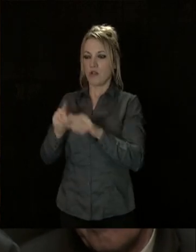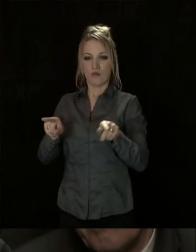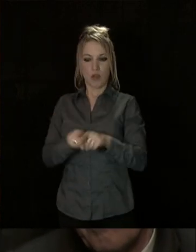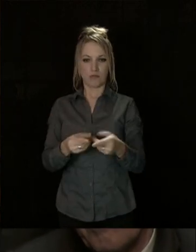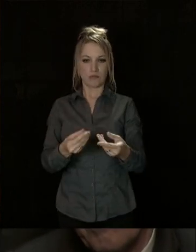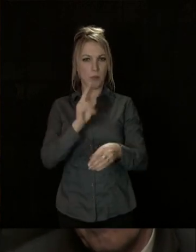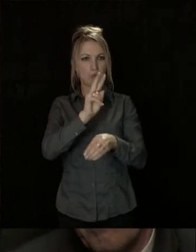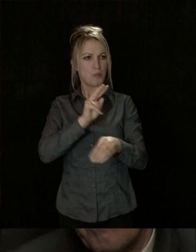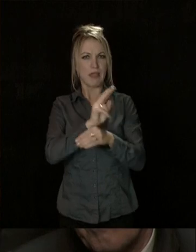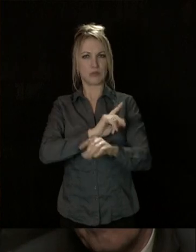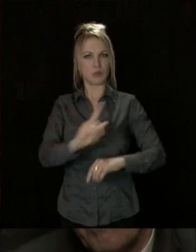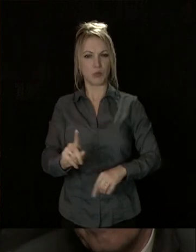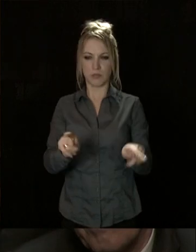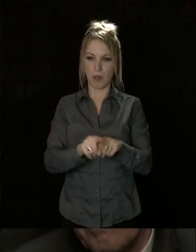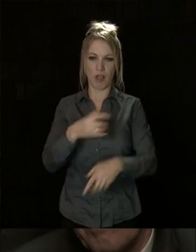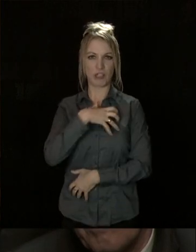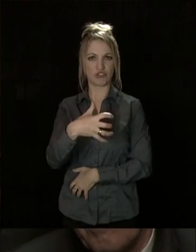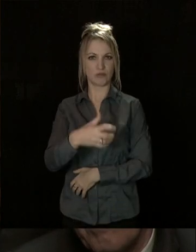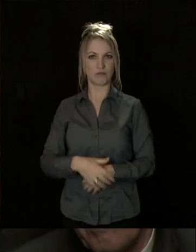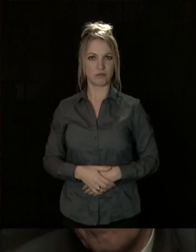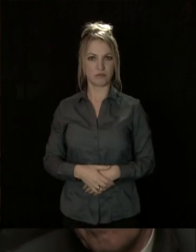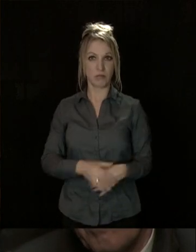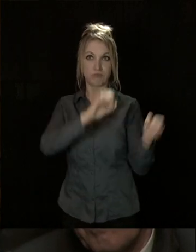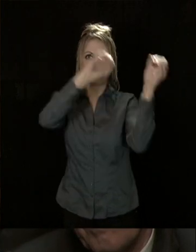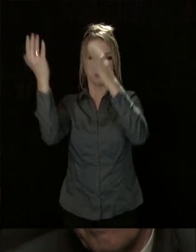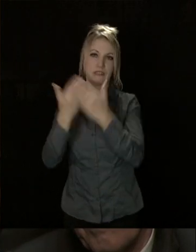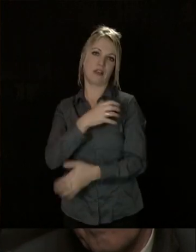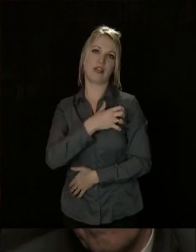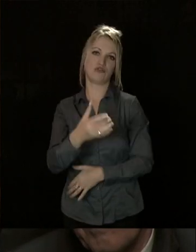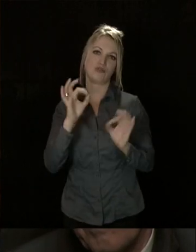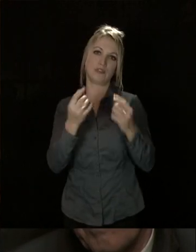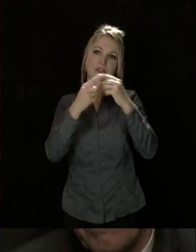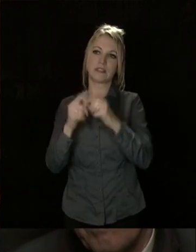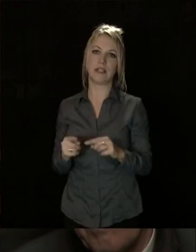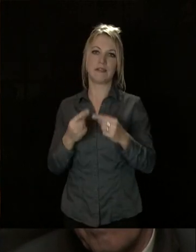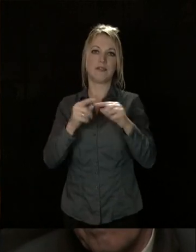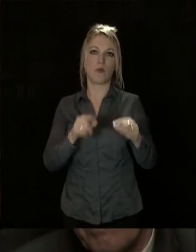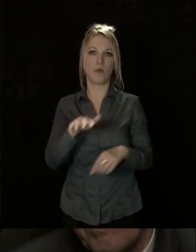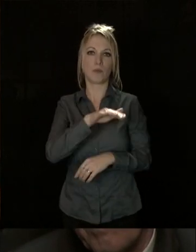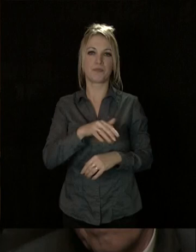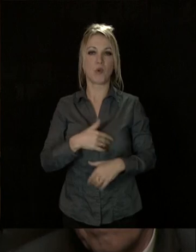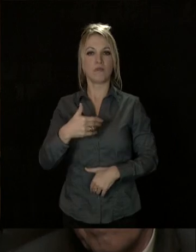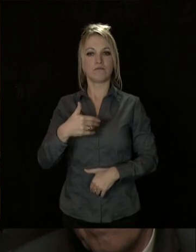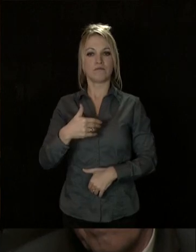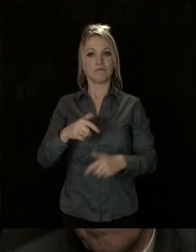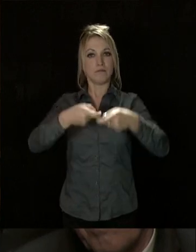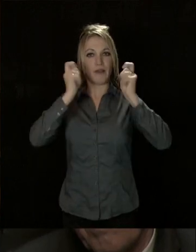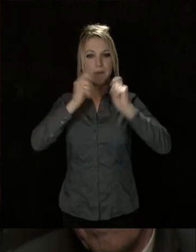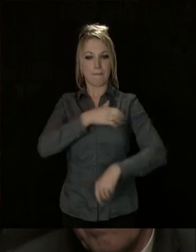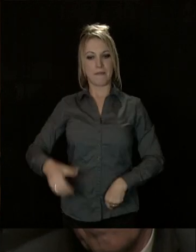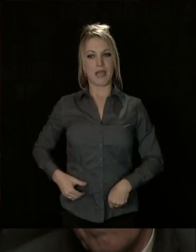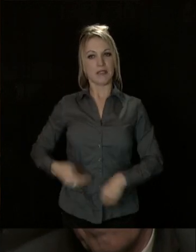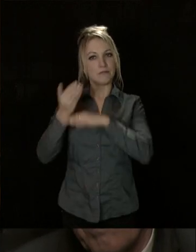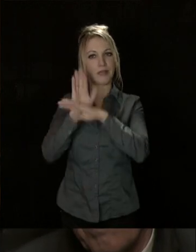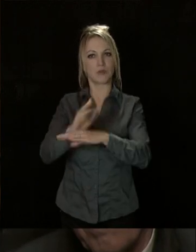comme une menace, mais comme une richesse. Et elle l'est, cette richesse, la diversité. En ma qualité de maire, je suis le garant